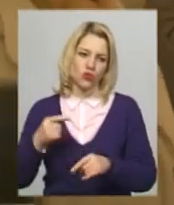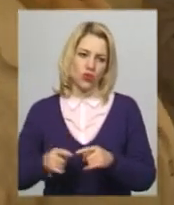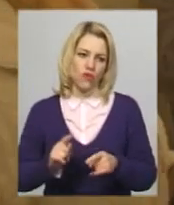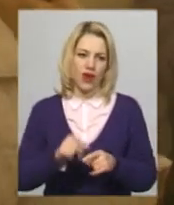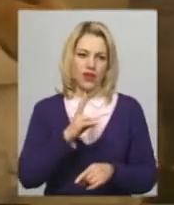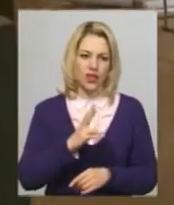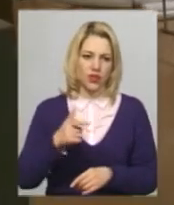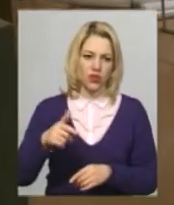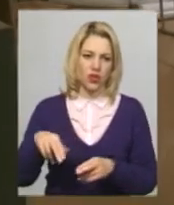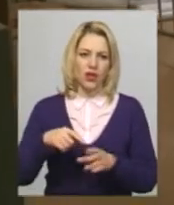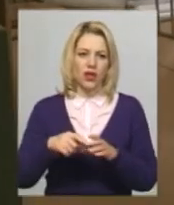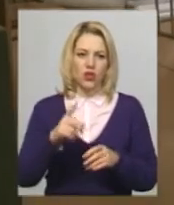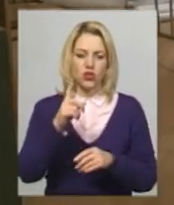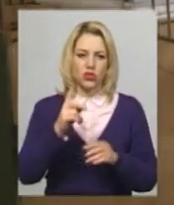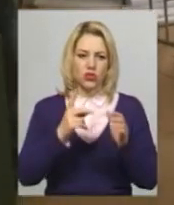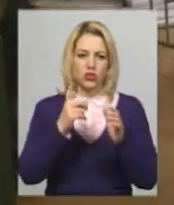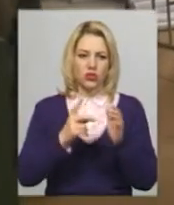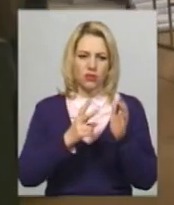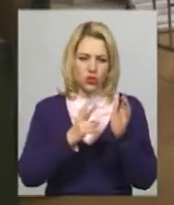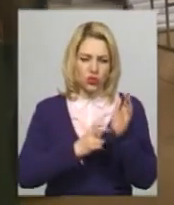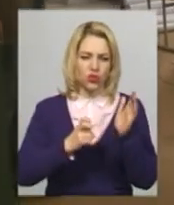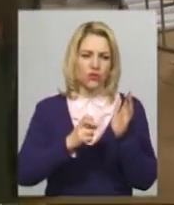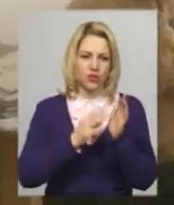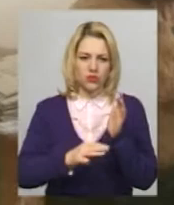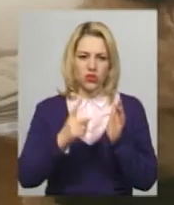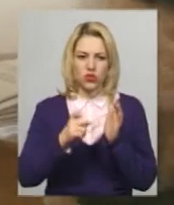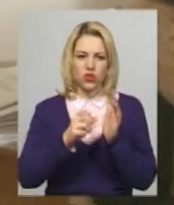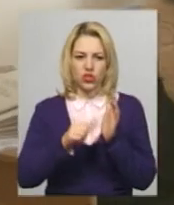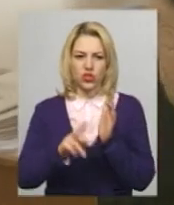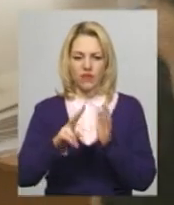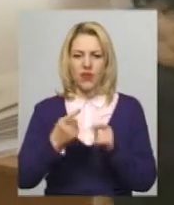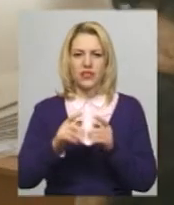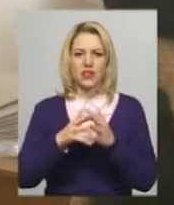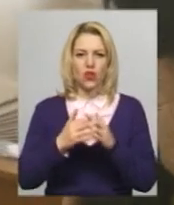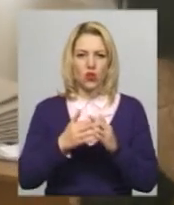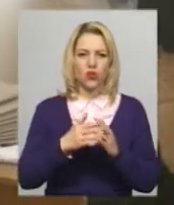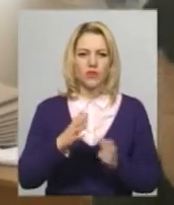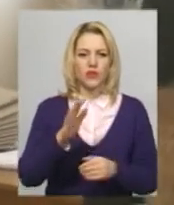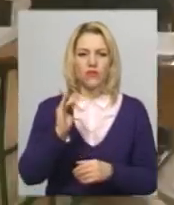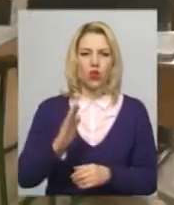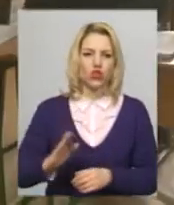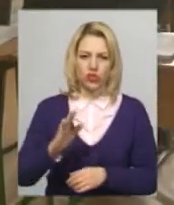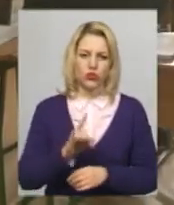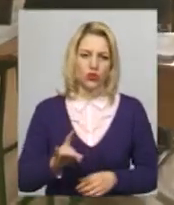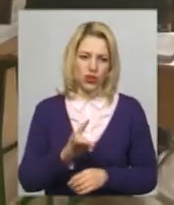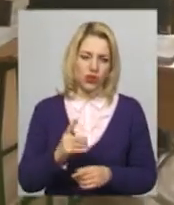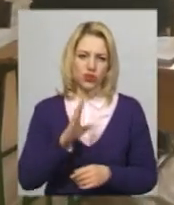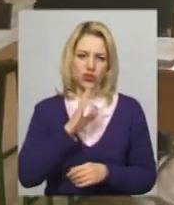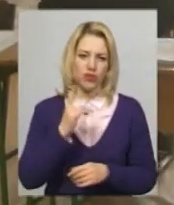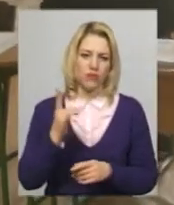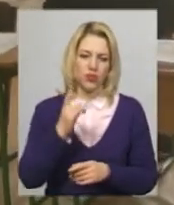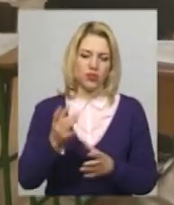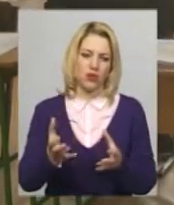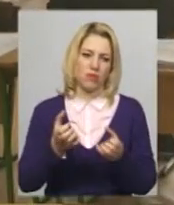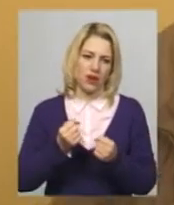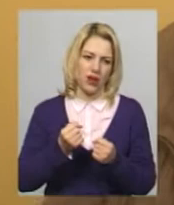виборчої комісії номер 680-182. Знаходиться вона у селі Шмирки Волочузького району. Жінка каже, вперше бере участь у виборах як